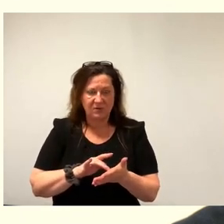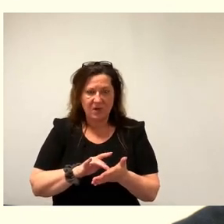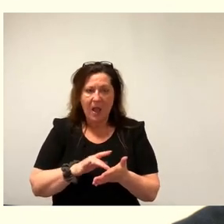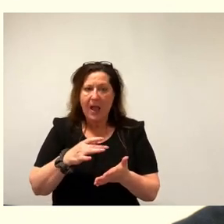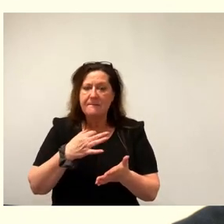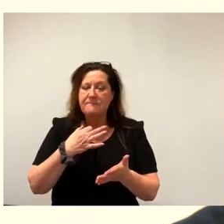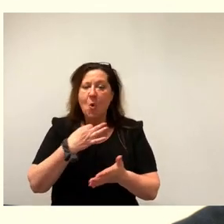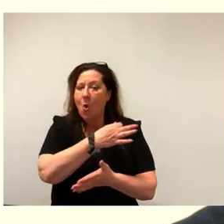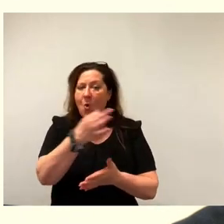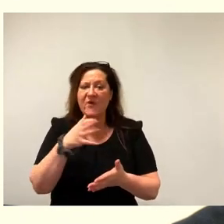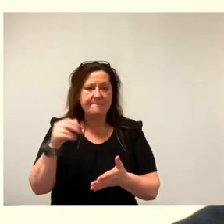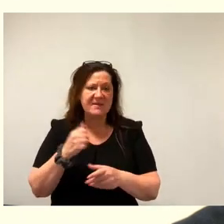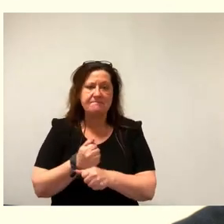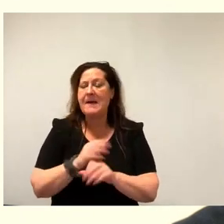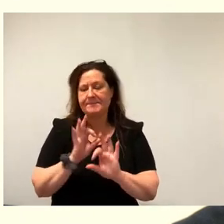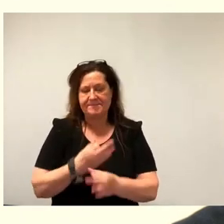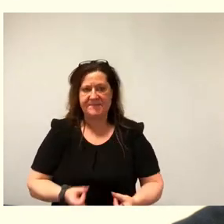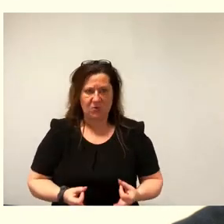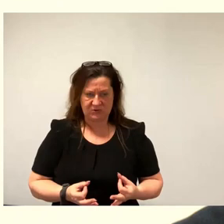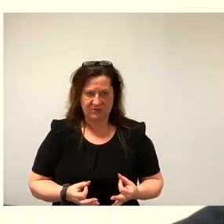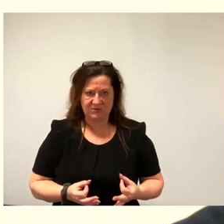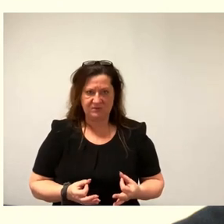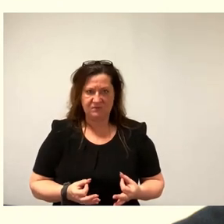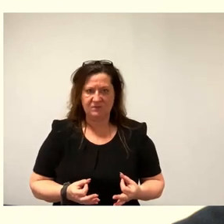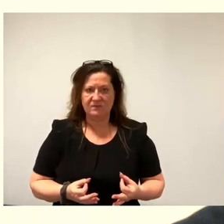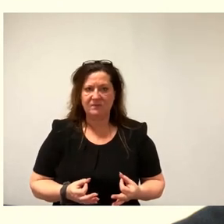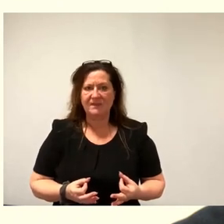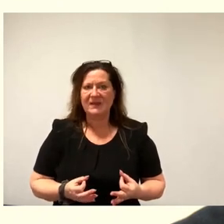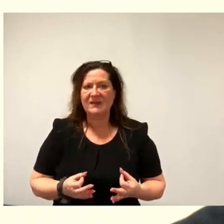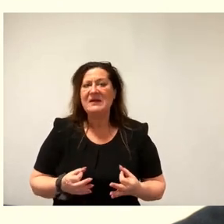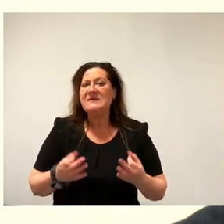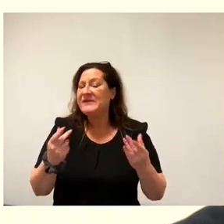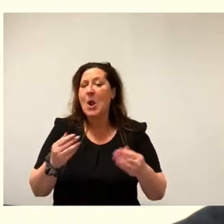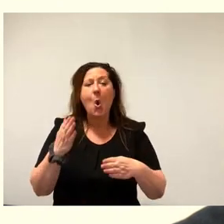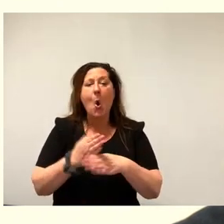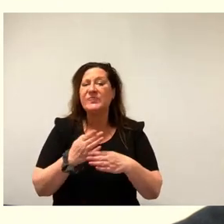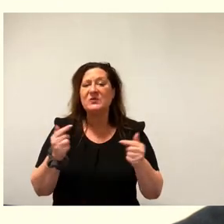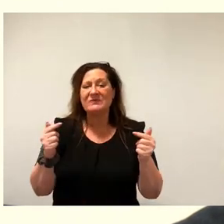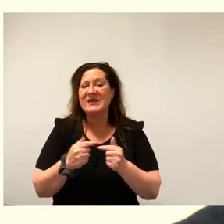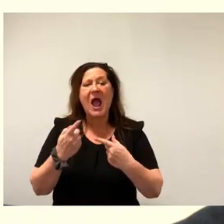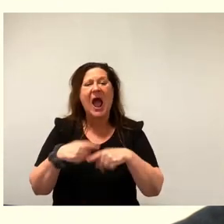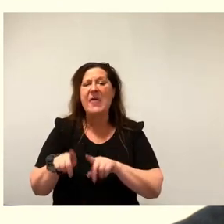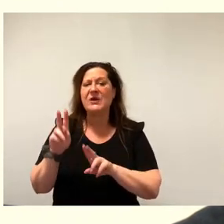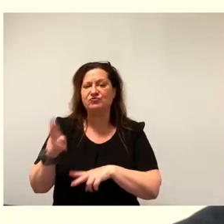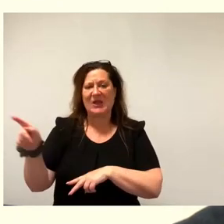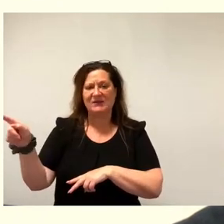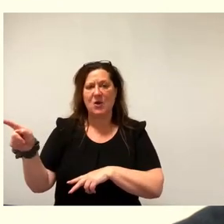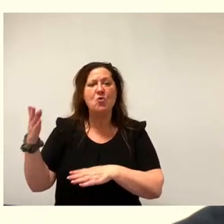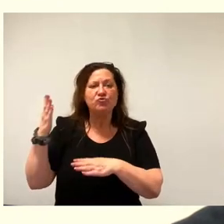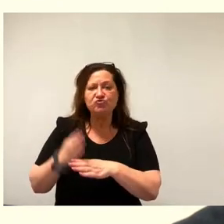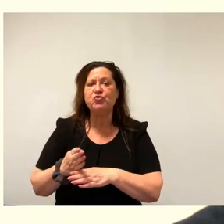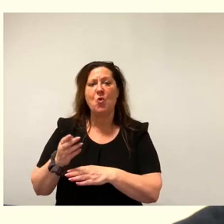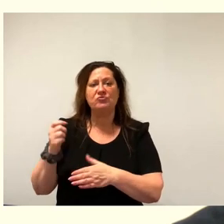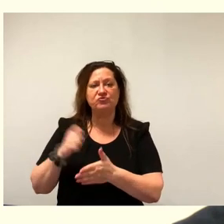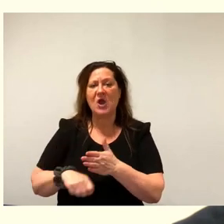beteiligen muss. Eine Ordnungswidrigkeit in anderen Städten, die schon erhoben würde, ist zwischen